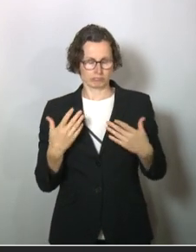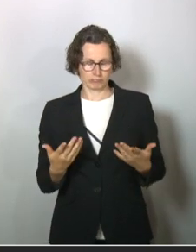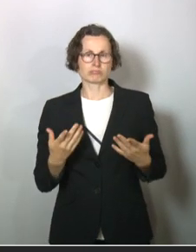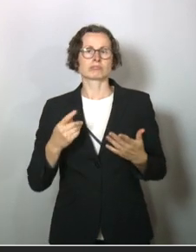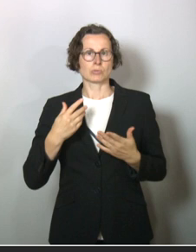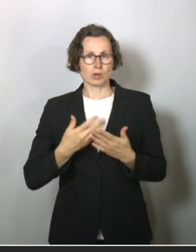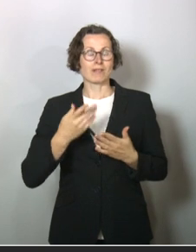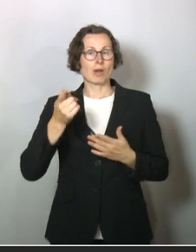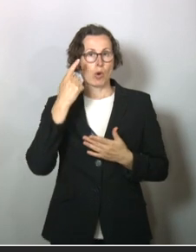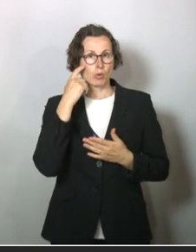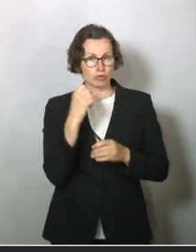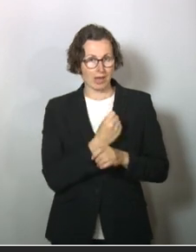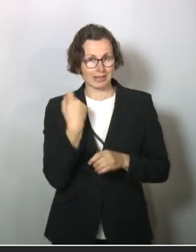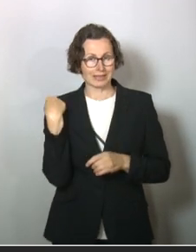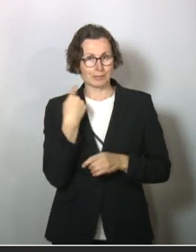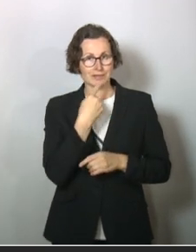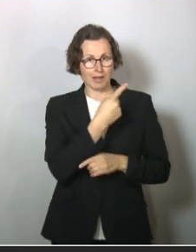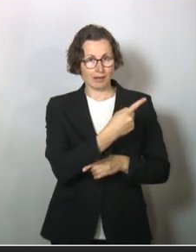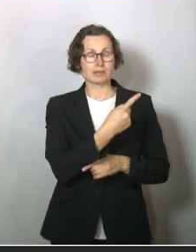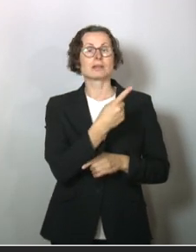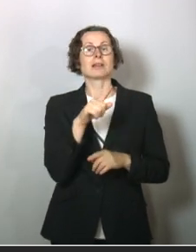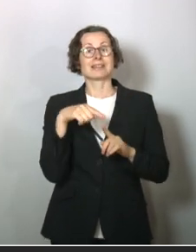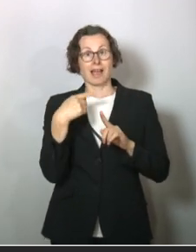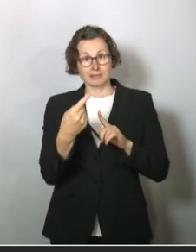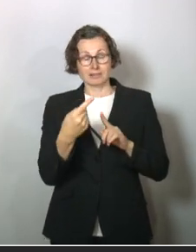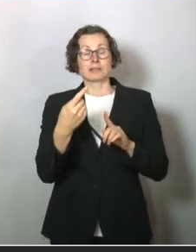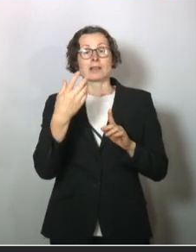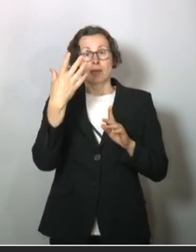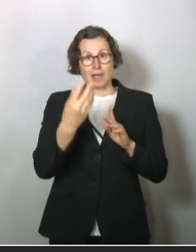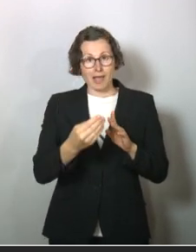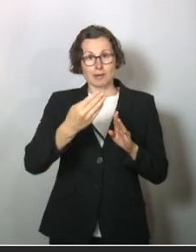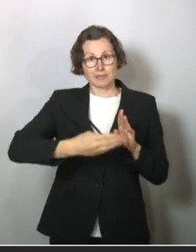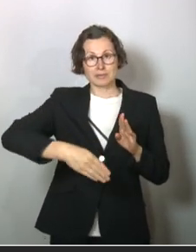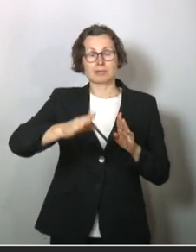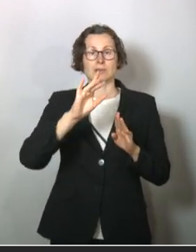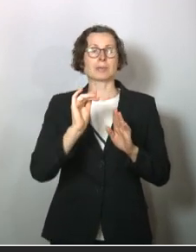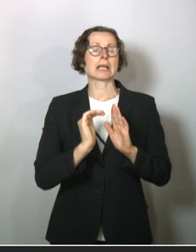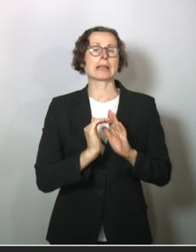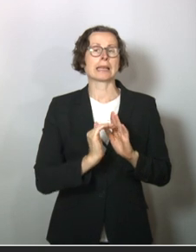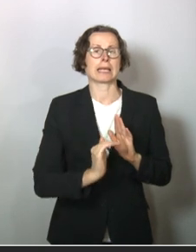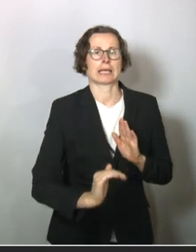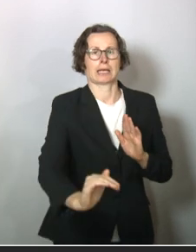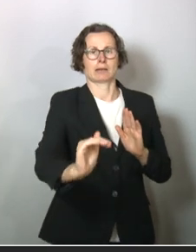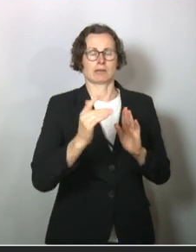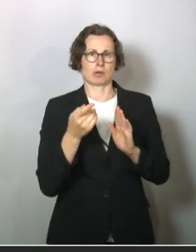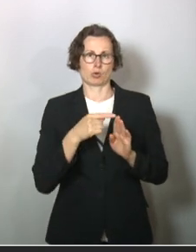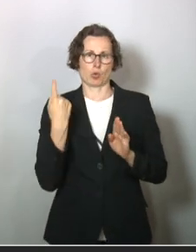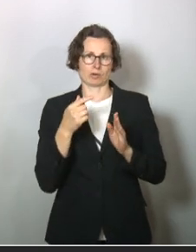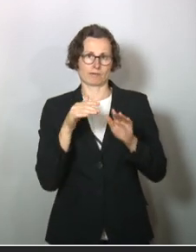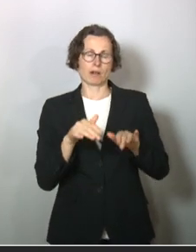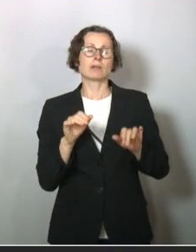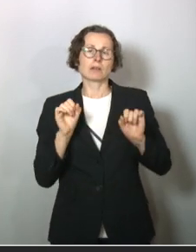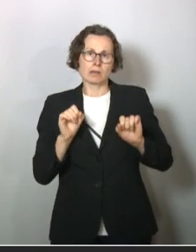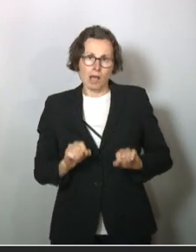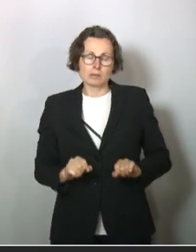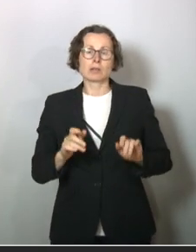nah an dem, was Frau Augstein gesagt hat. Dann kann man im Herbst mit niedrigsten Todeszahlen es riskieren,